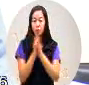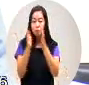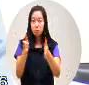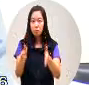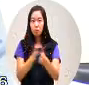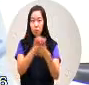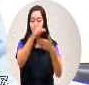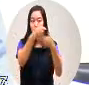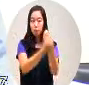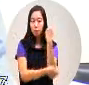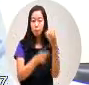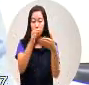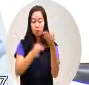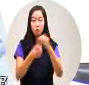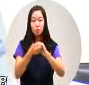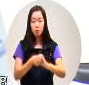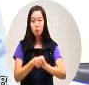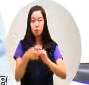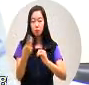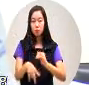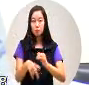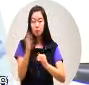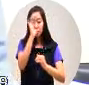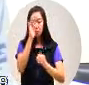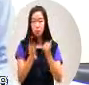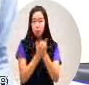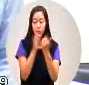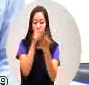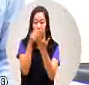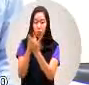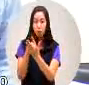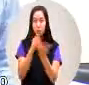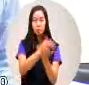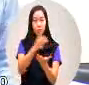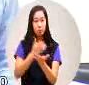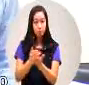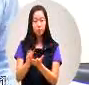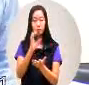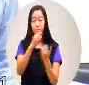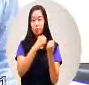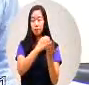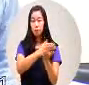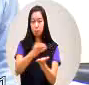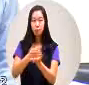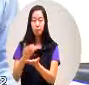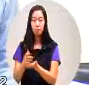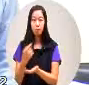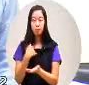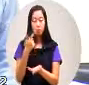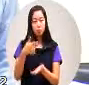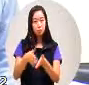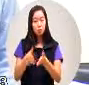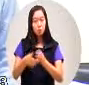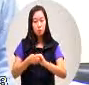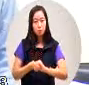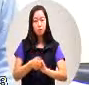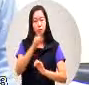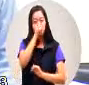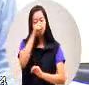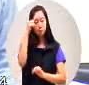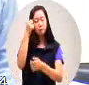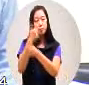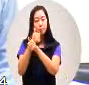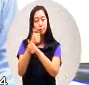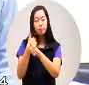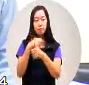法律规定来找出解套的办法我想这个是呢我们必须要好好考虑的